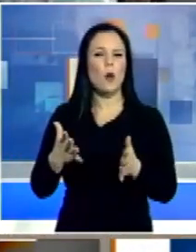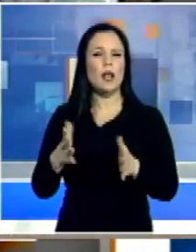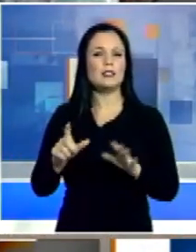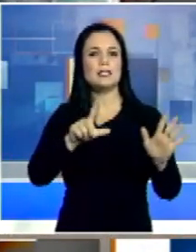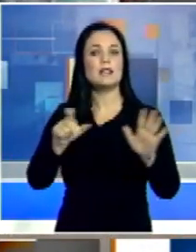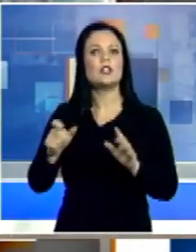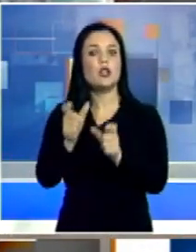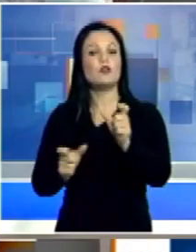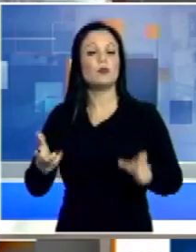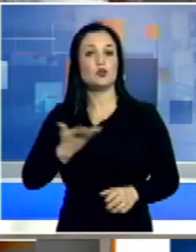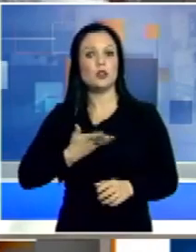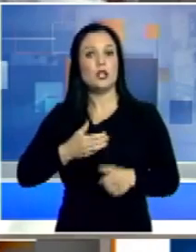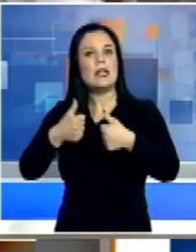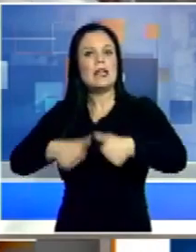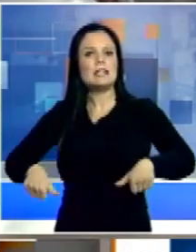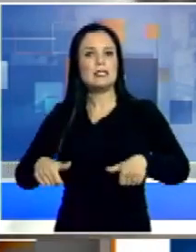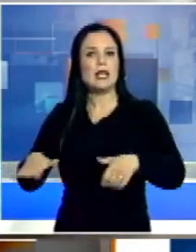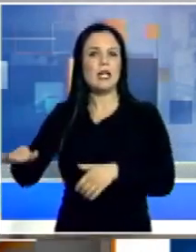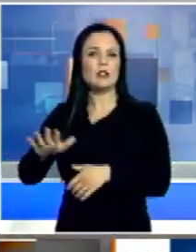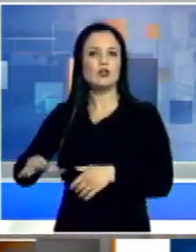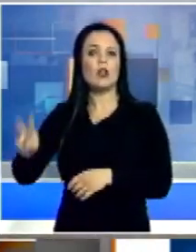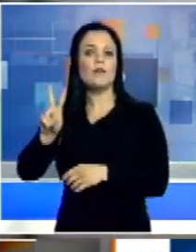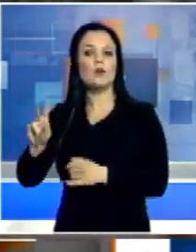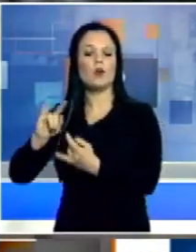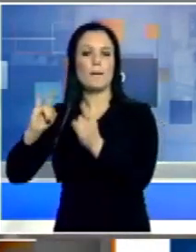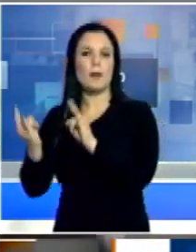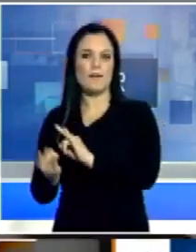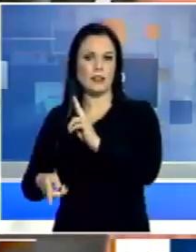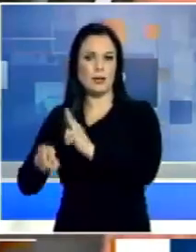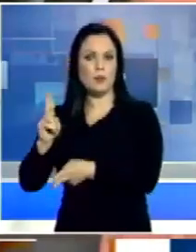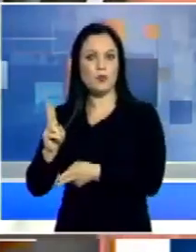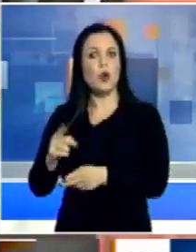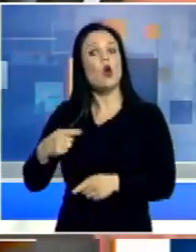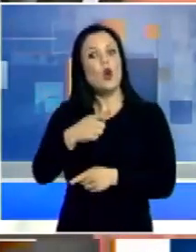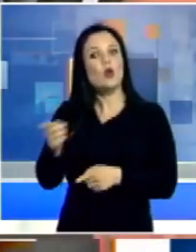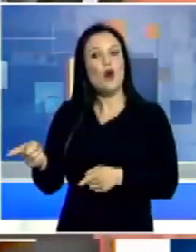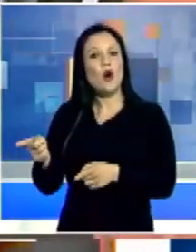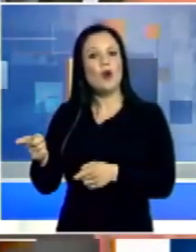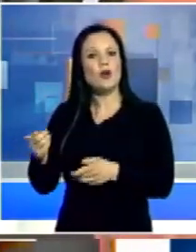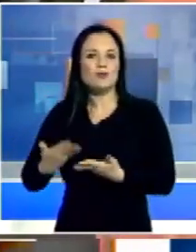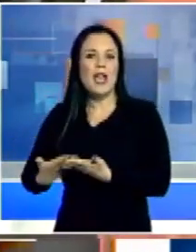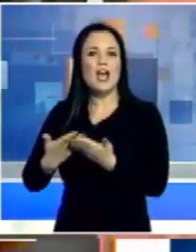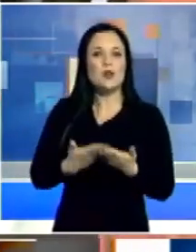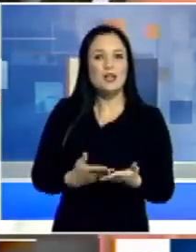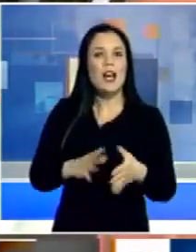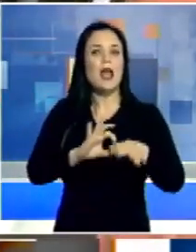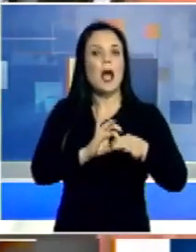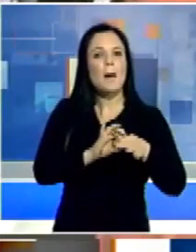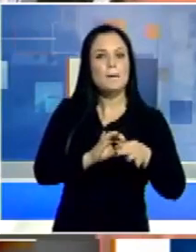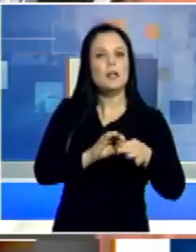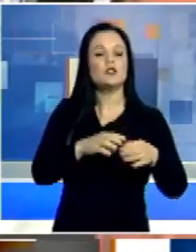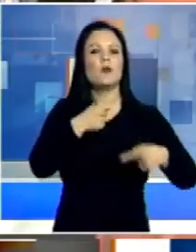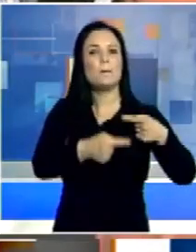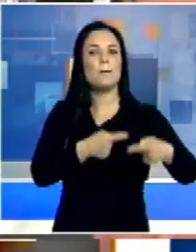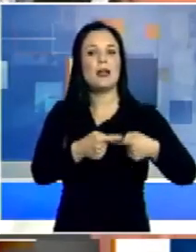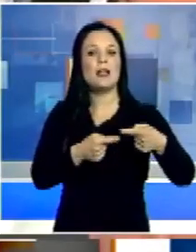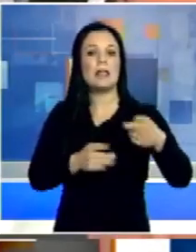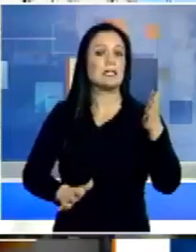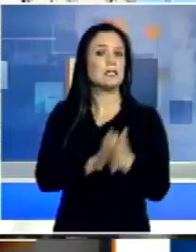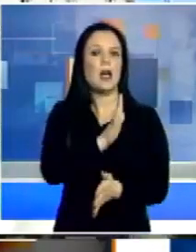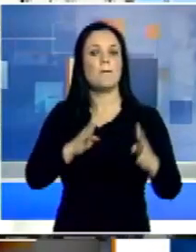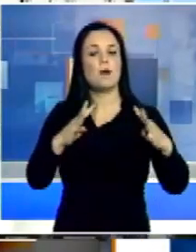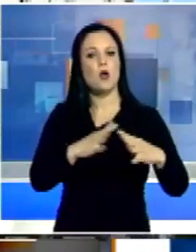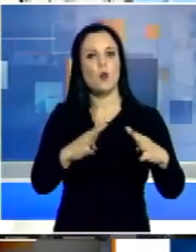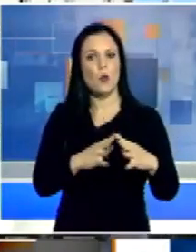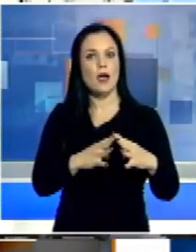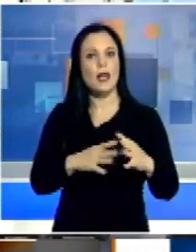persone residenti per lo più nel Vulture Melfese. E saranno loro il punto di riferimento per amici e familiari che scappano dalla guerra.